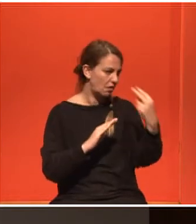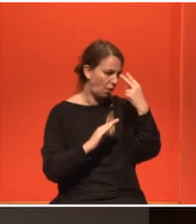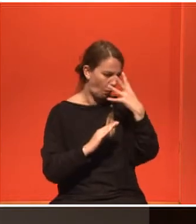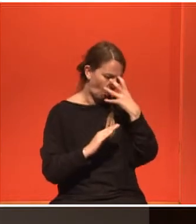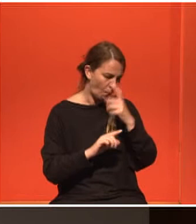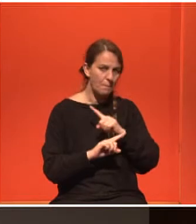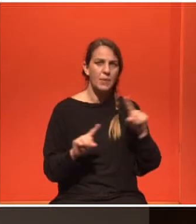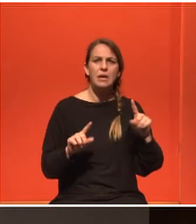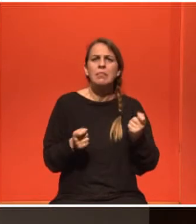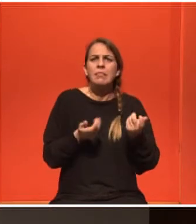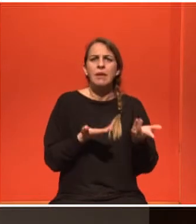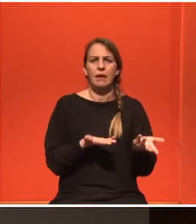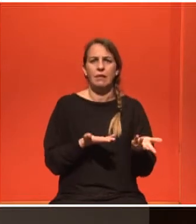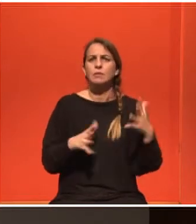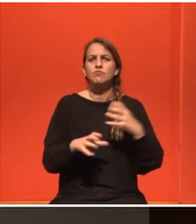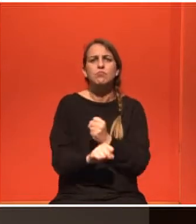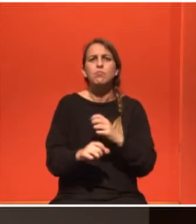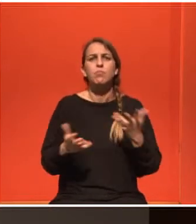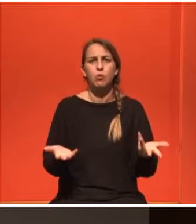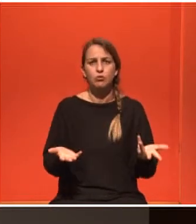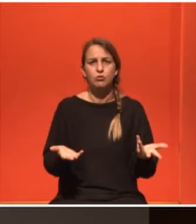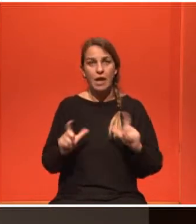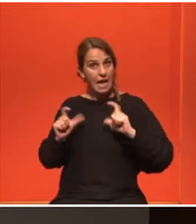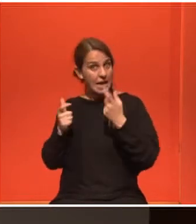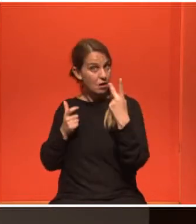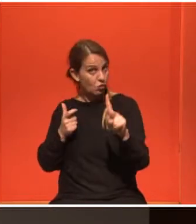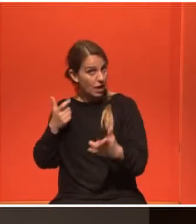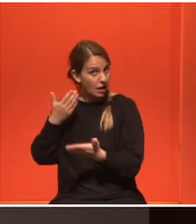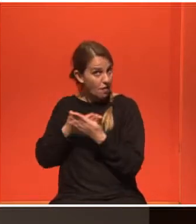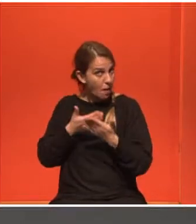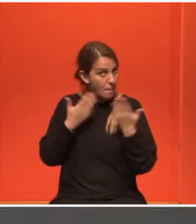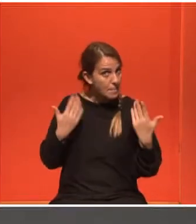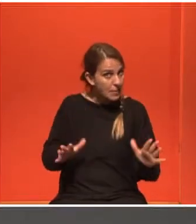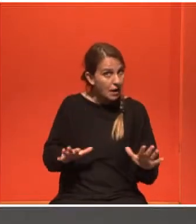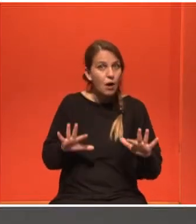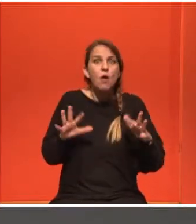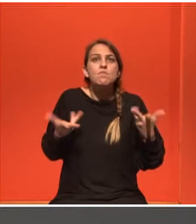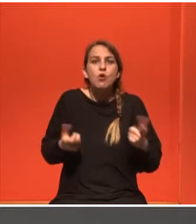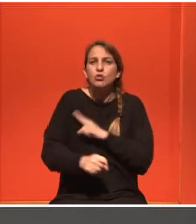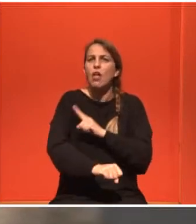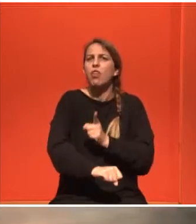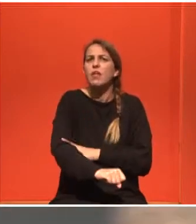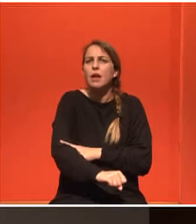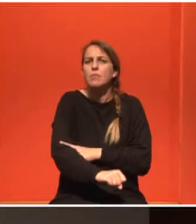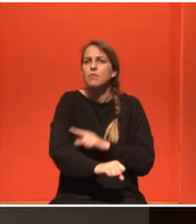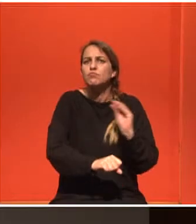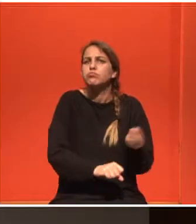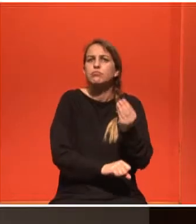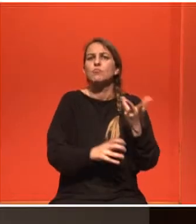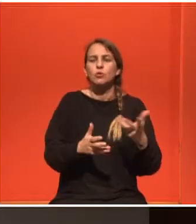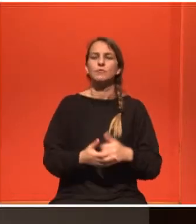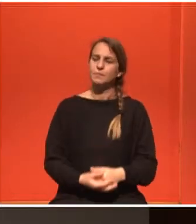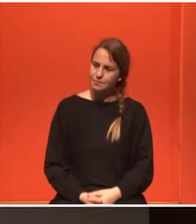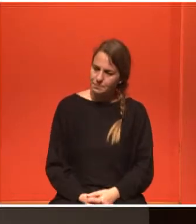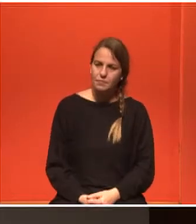Πώς το αντιμετώπισες, πώς το κατάφερες, σε βοήθησε η οικογένεια, από πού κρατήθηκες. Ωραία, να σας